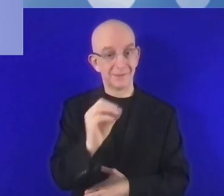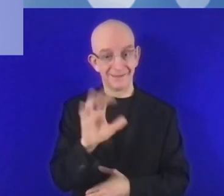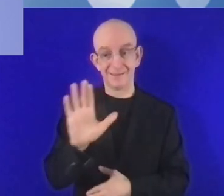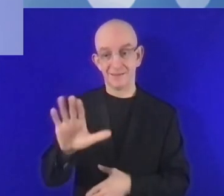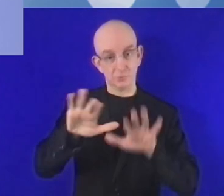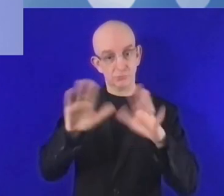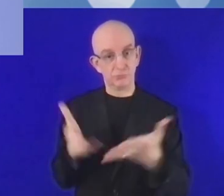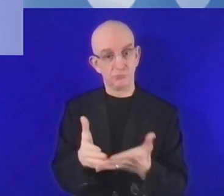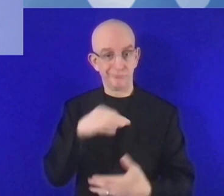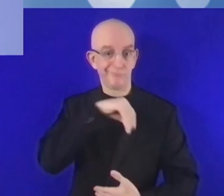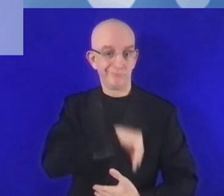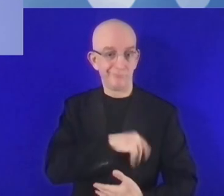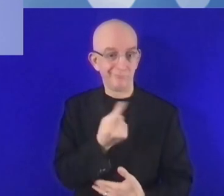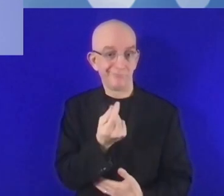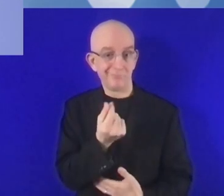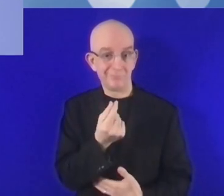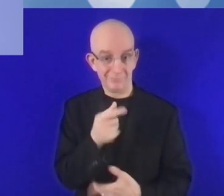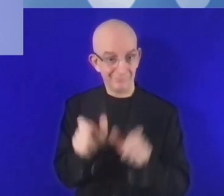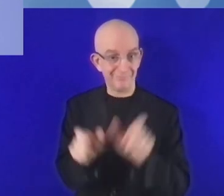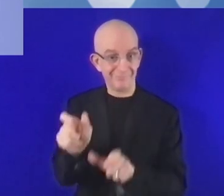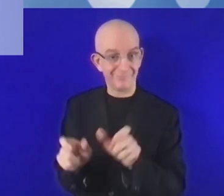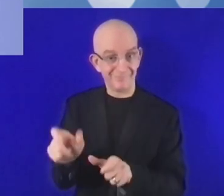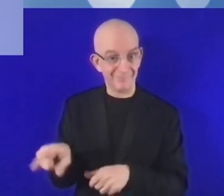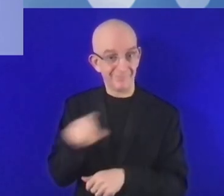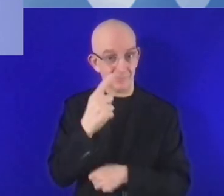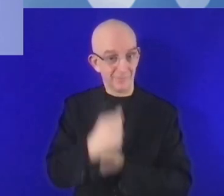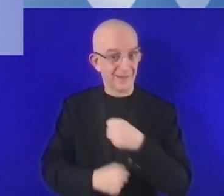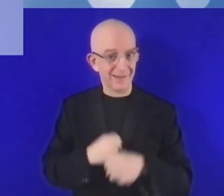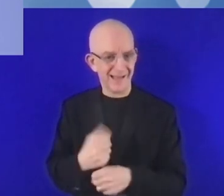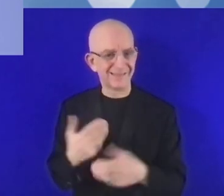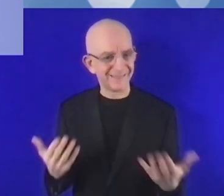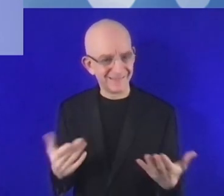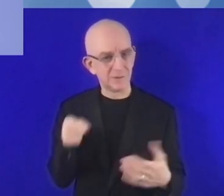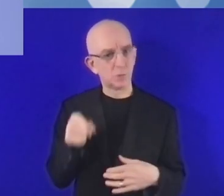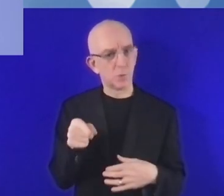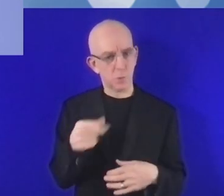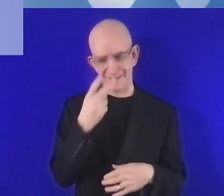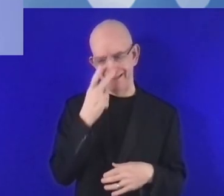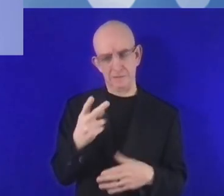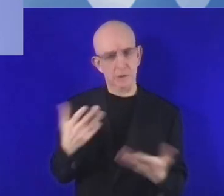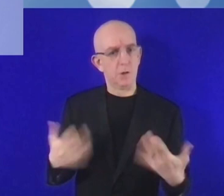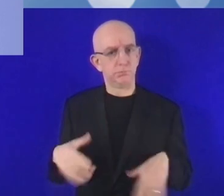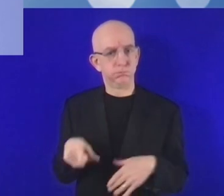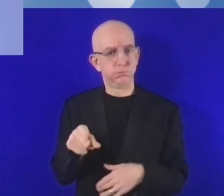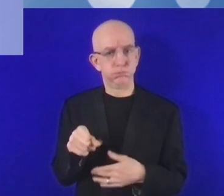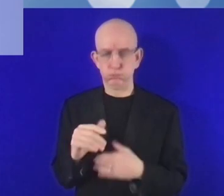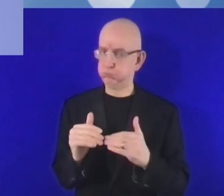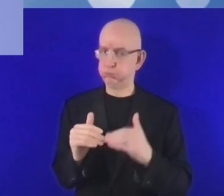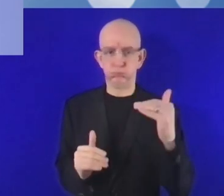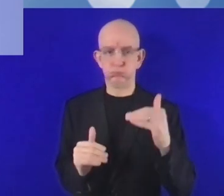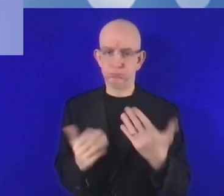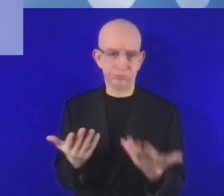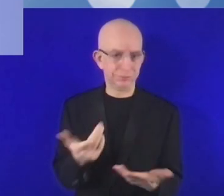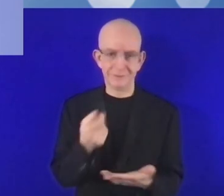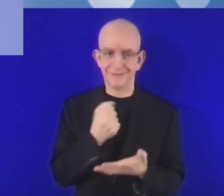الإجمالي سانوياً في هذه الفجوة من الناحية المالية كبيرة فيما خص التمويل. فهذا بطبيعة